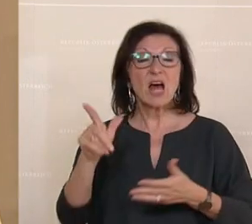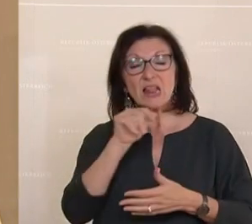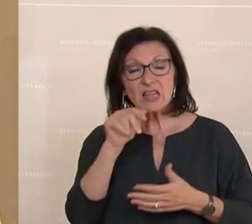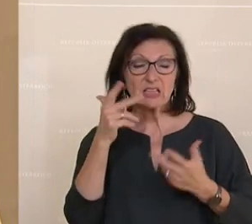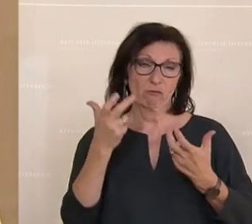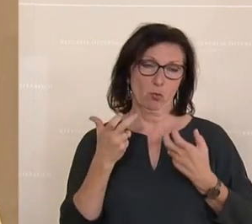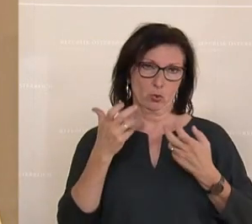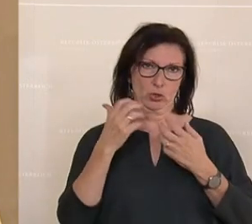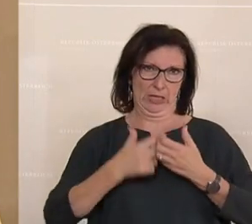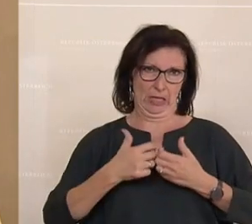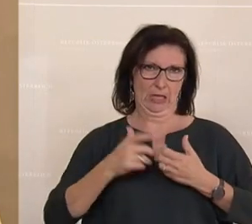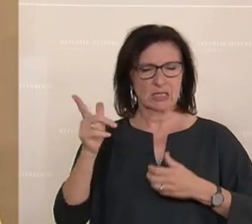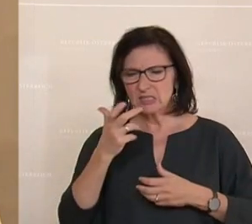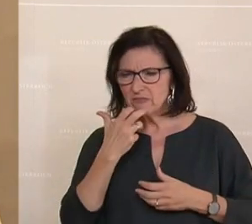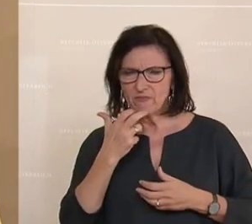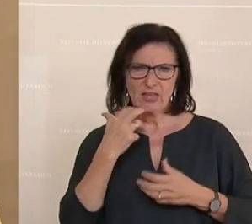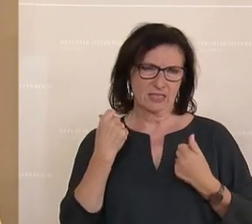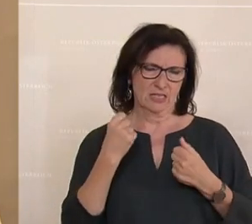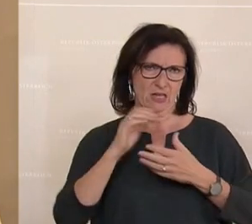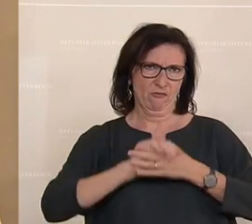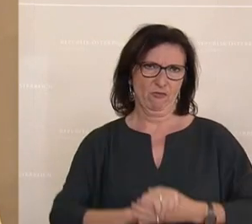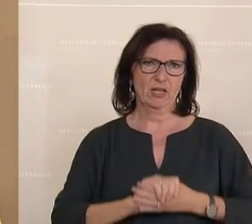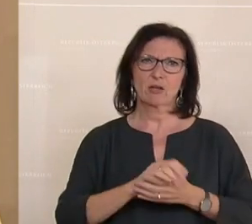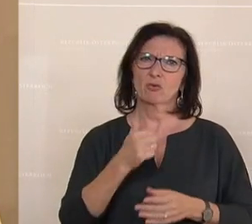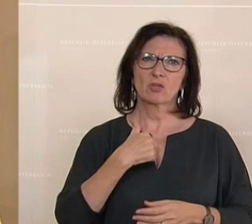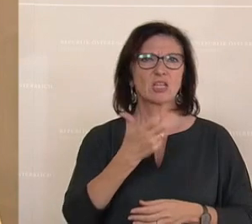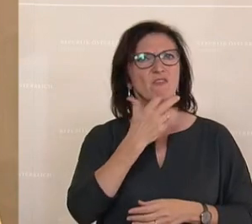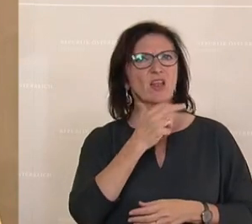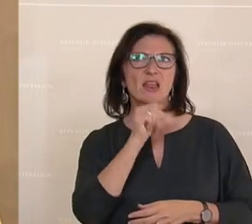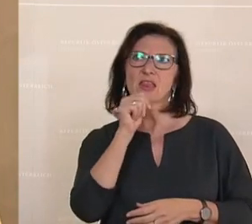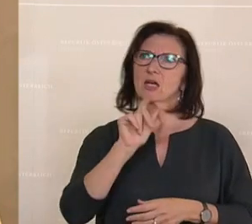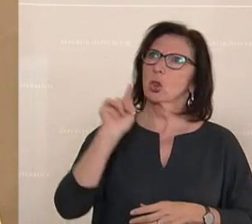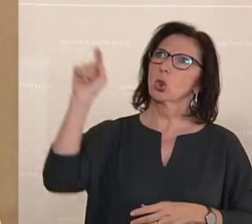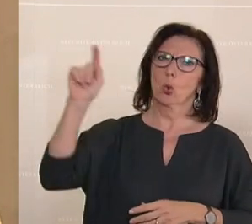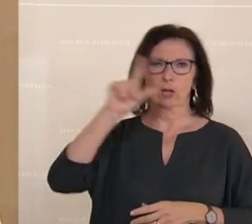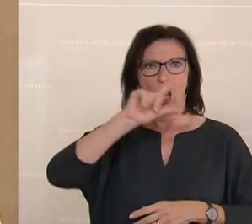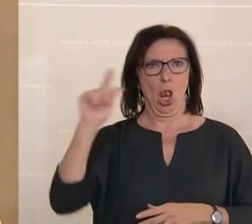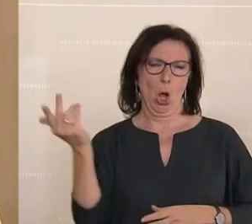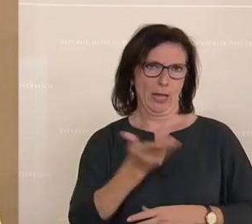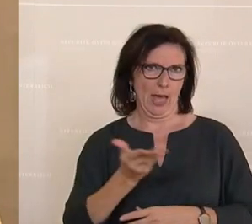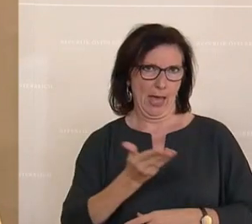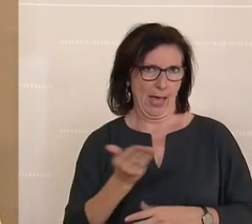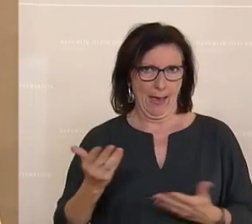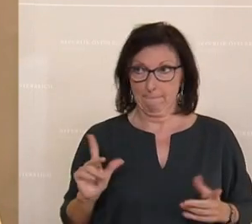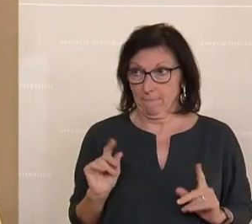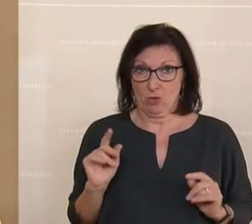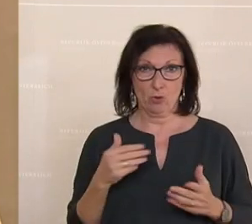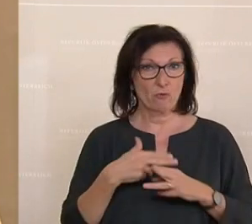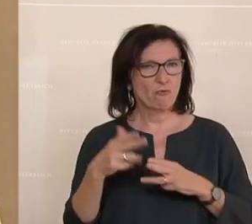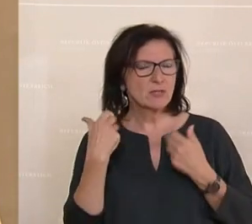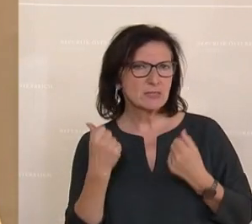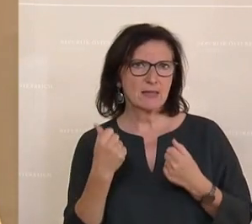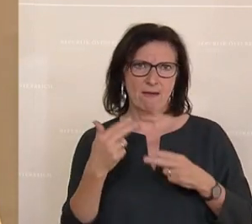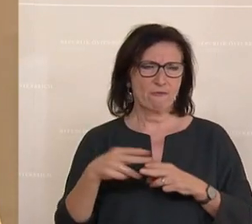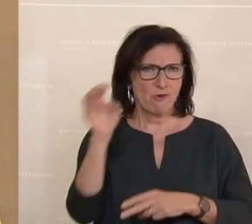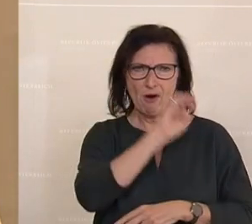Frieden wünschen. Und ich wünsche mir hier keine Verarmung. Das kann ja auch für die Sicherheitssituationen für den Wohlstand in